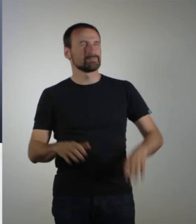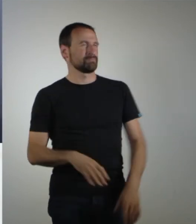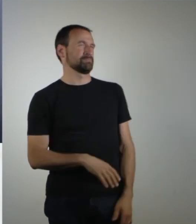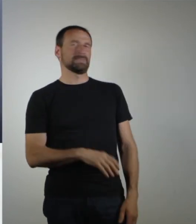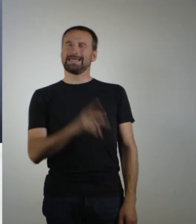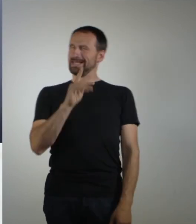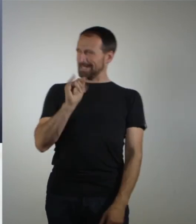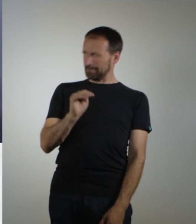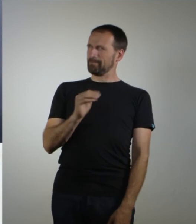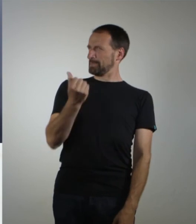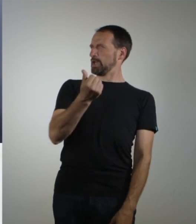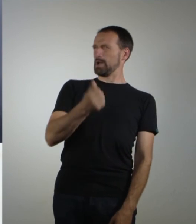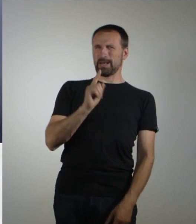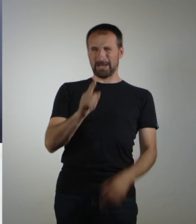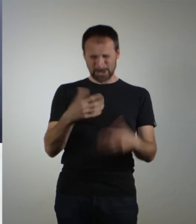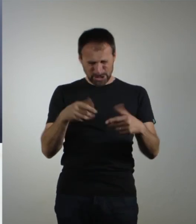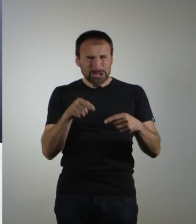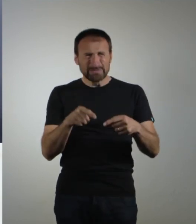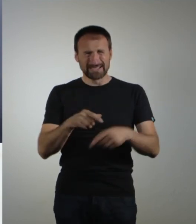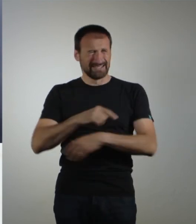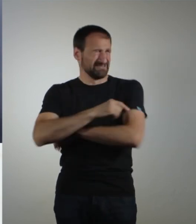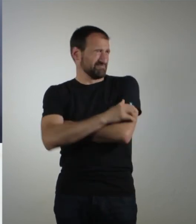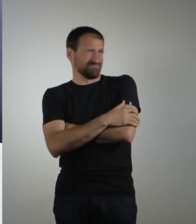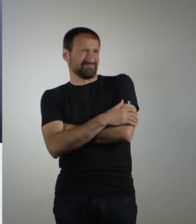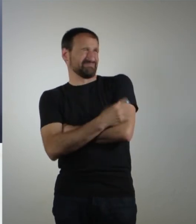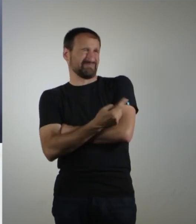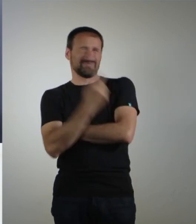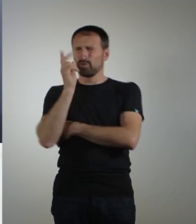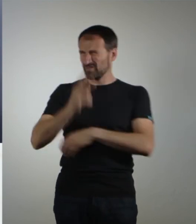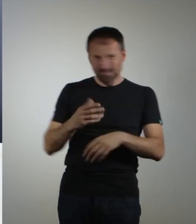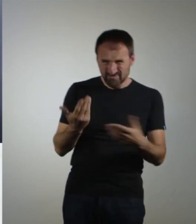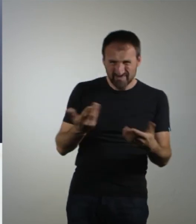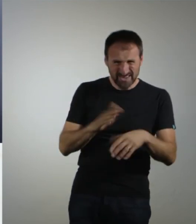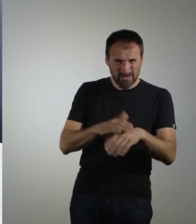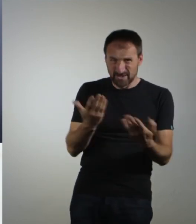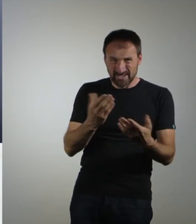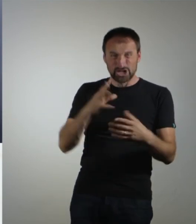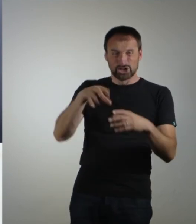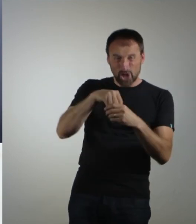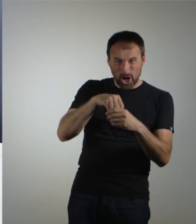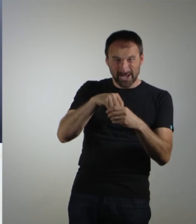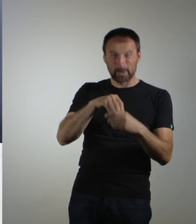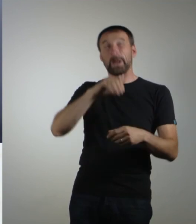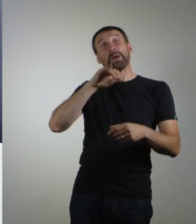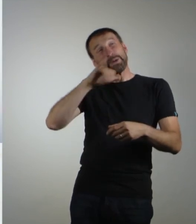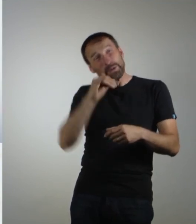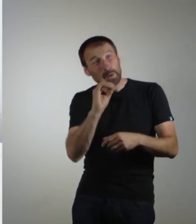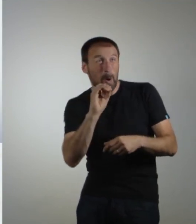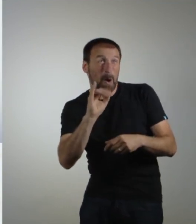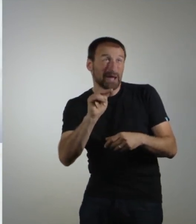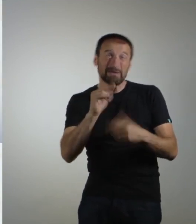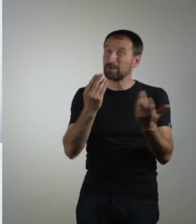Das Film war toll, aber das Game? Das Game war seltsam. Vor allen Dingen heißt es jetzt join oder join? Keine Ahnung. Beim nächsten Mal.